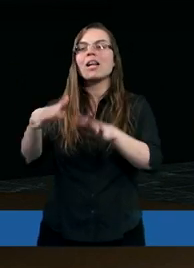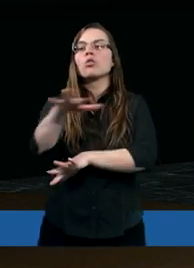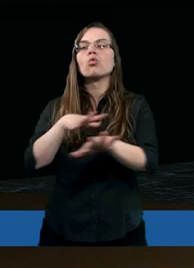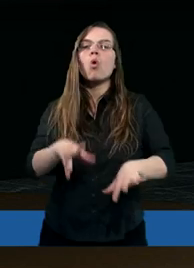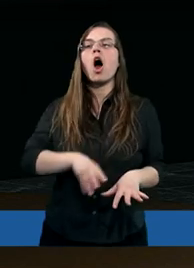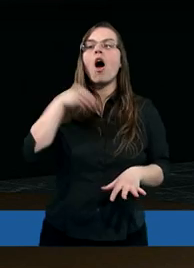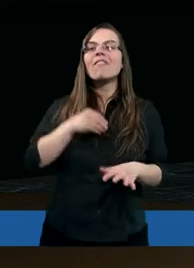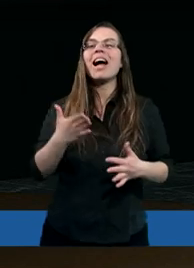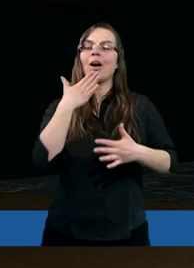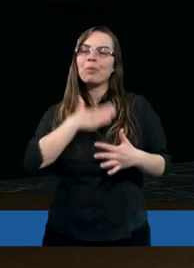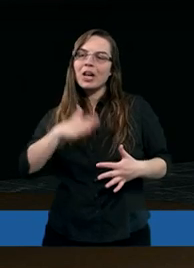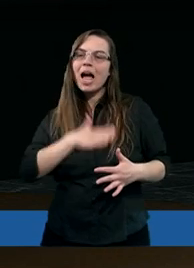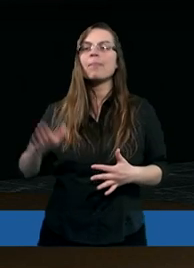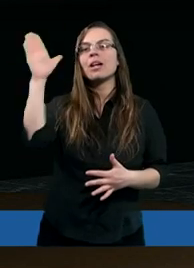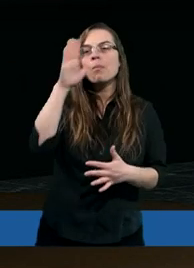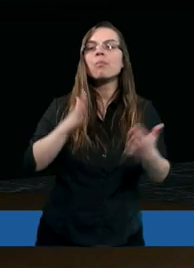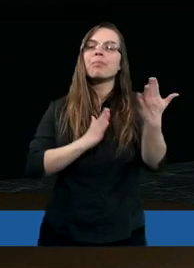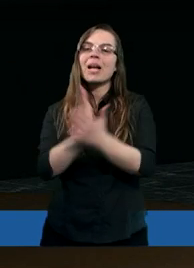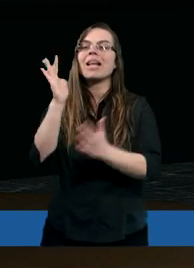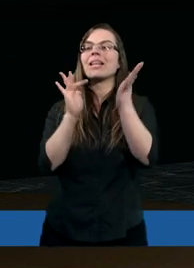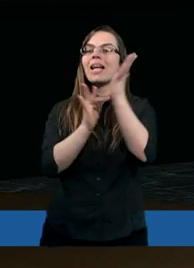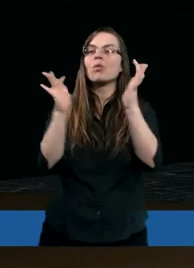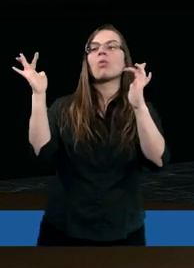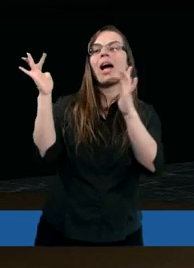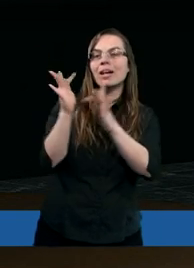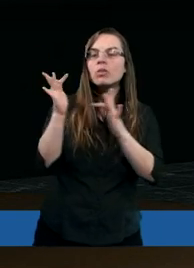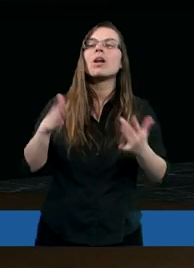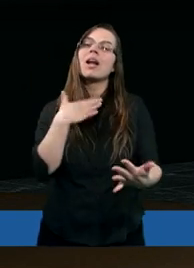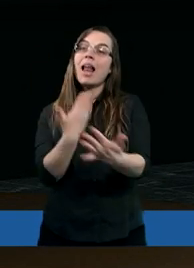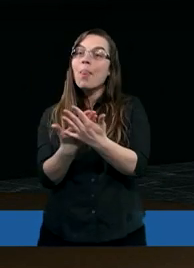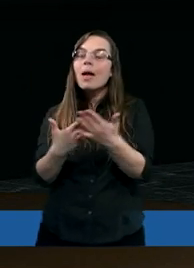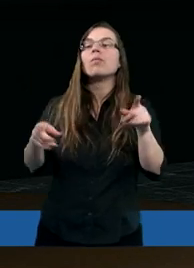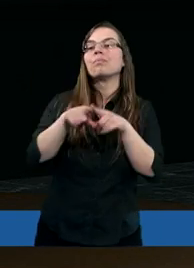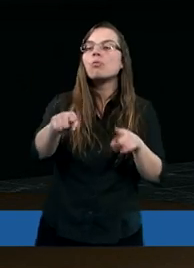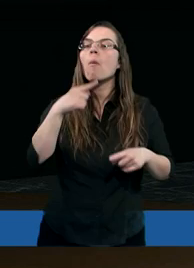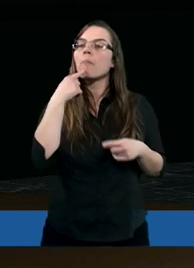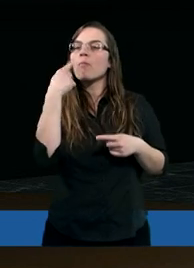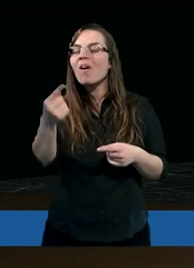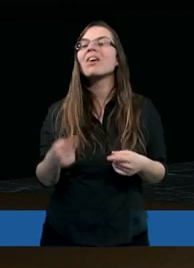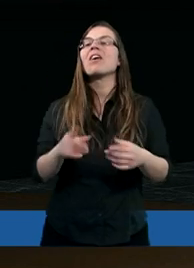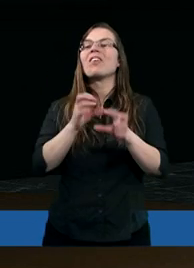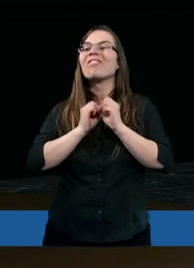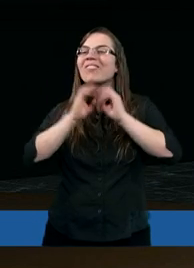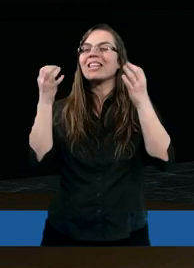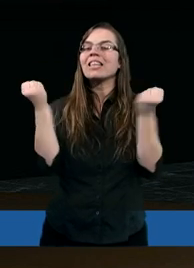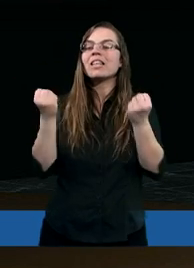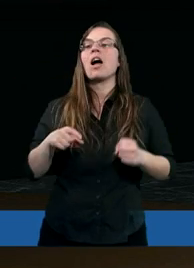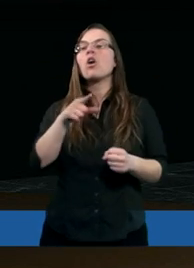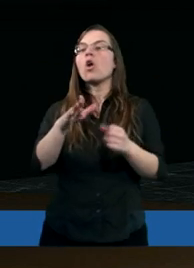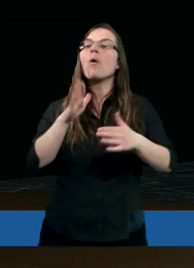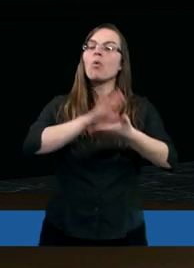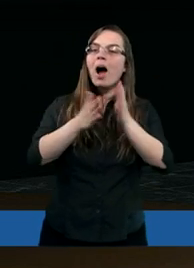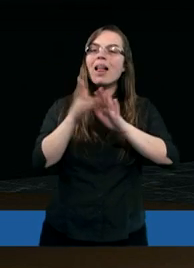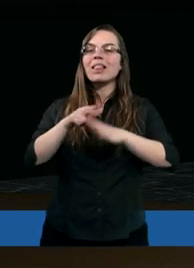ofiary przyjemne Bogu przez Jezusa Chrystusa. Dlatego to opowiedziane jest w piśmie. Oto